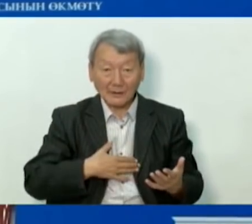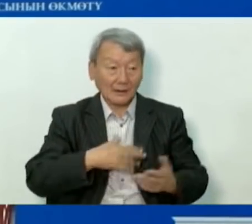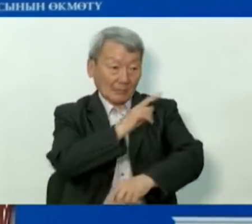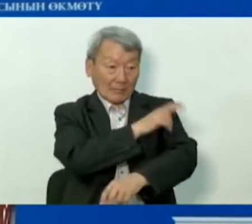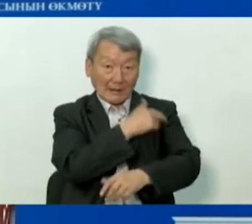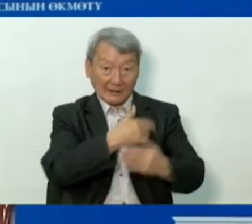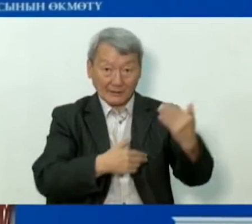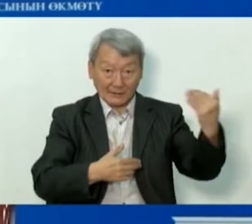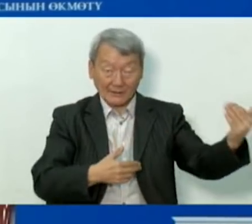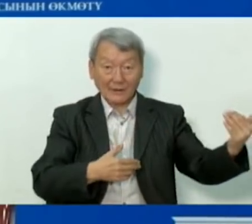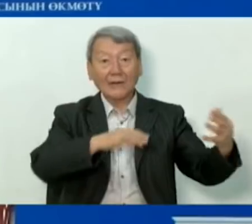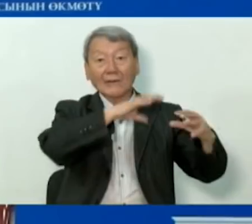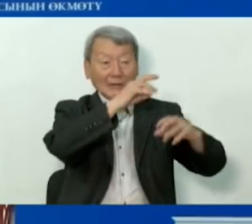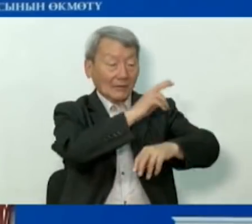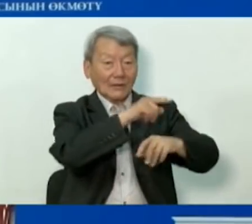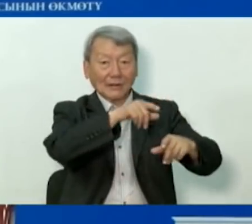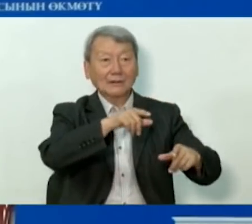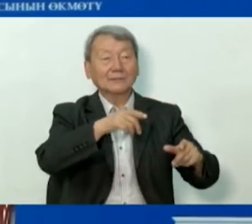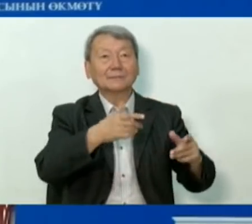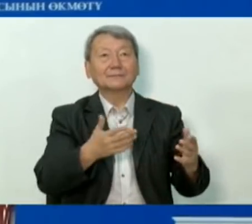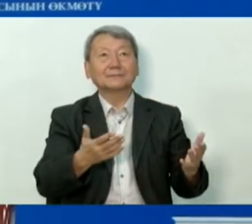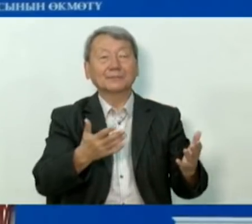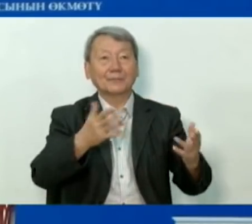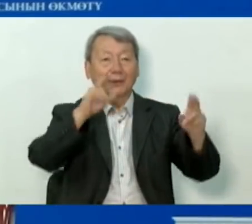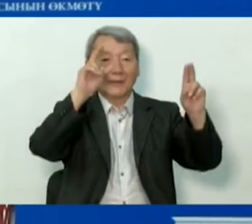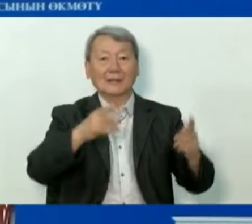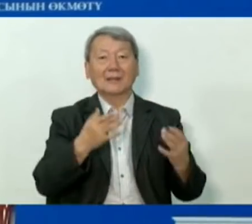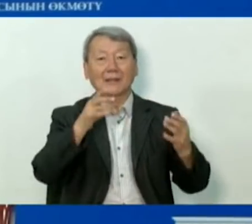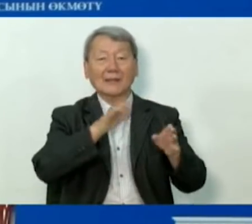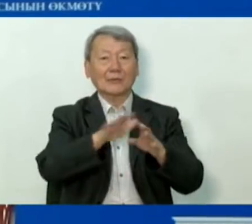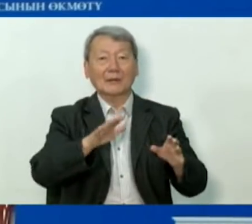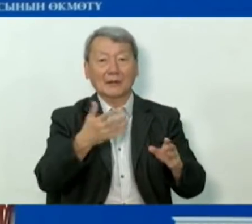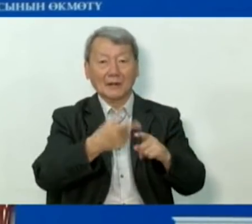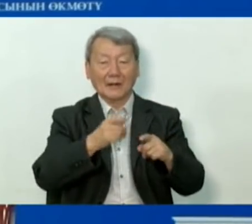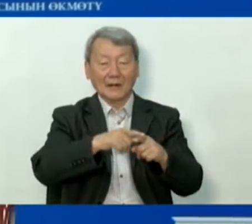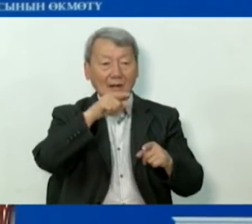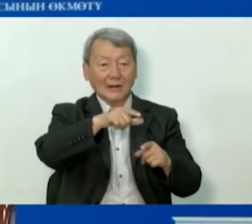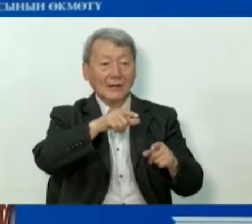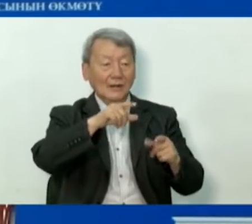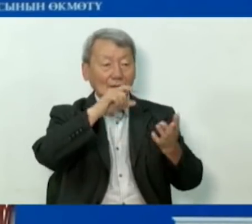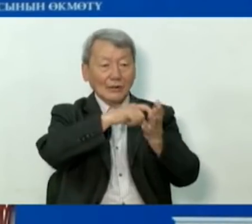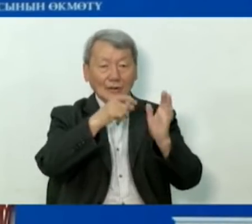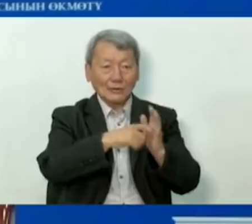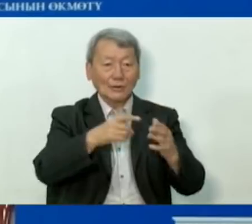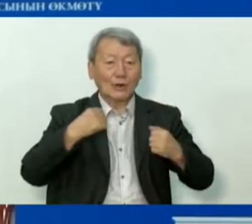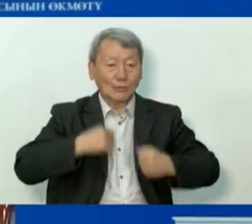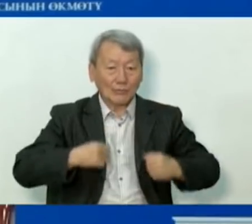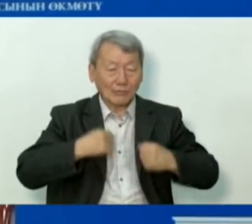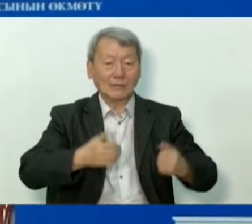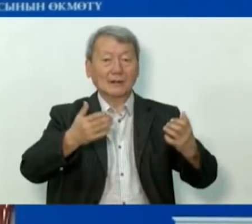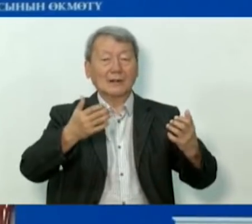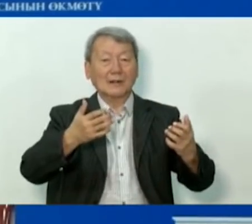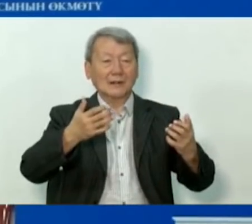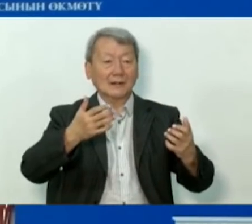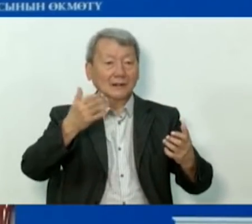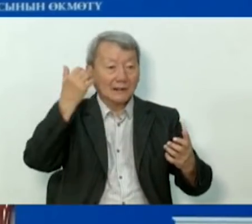-больница вообще не отвечает современным требованиям. Поэтому там инфраструктура, нет душевых, нет таких.